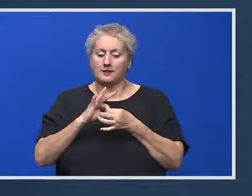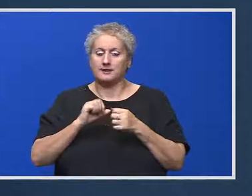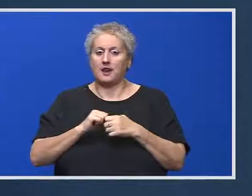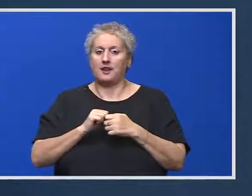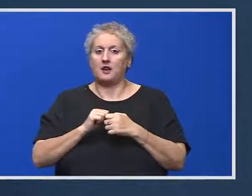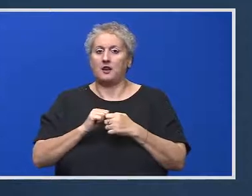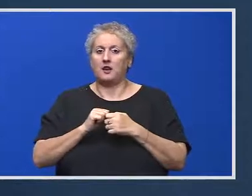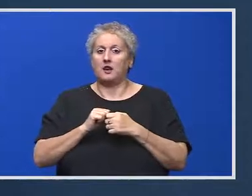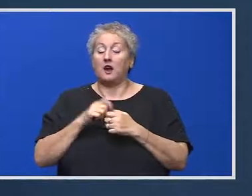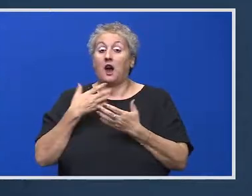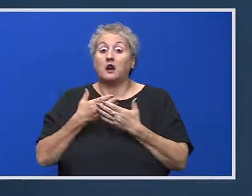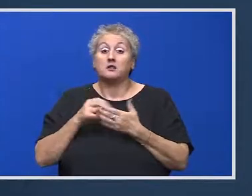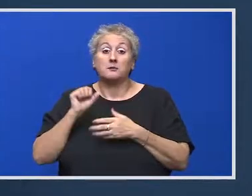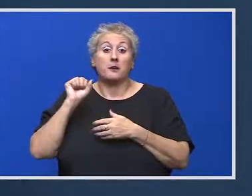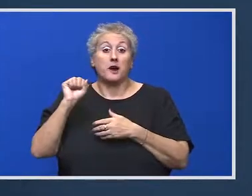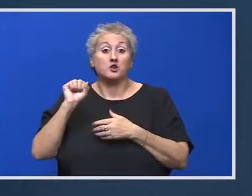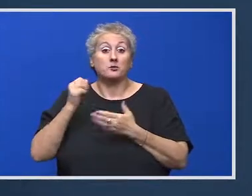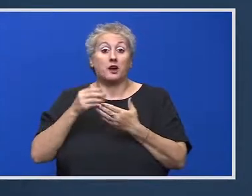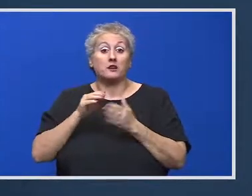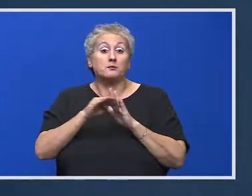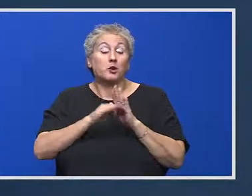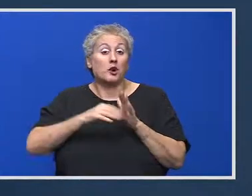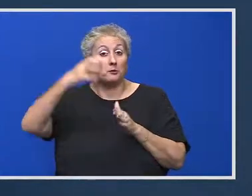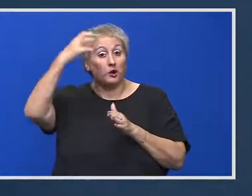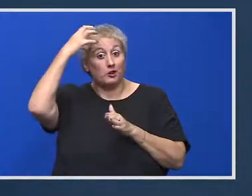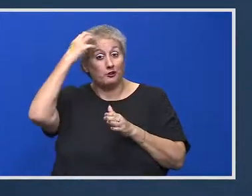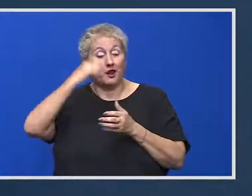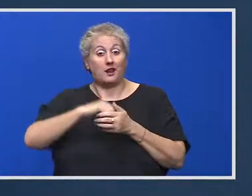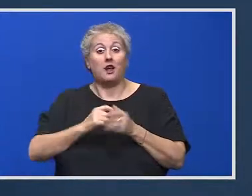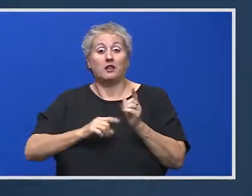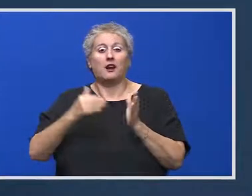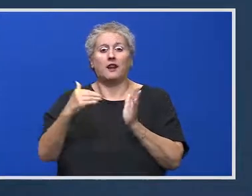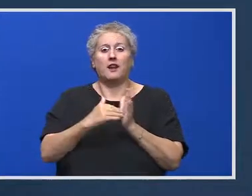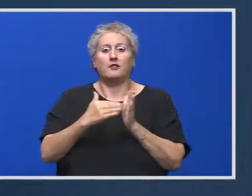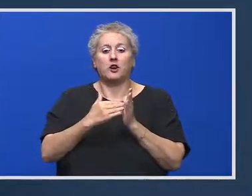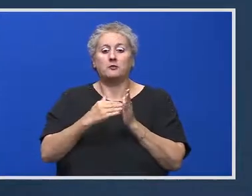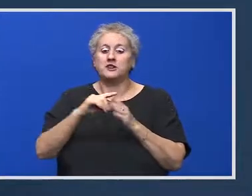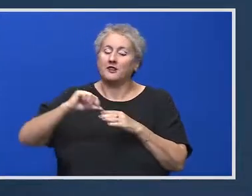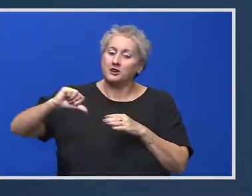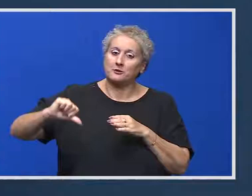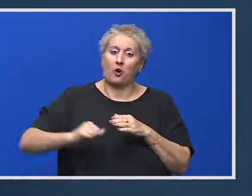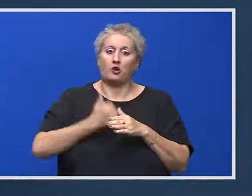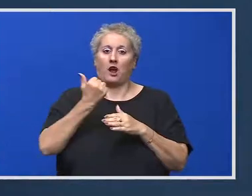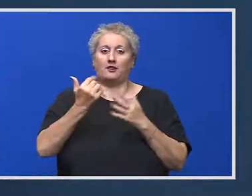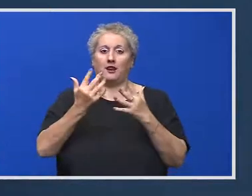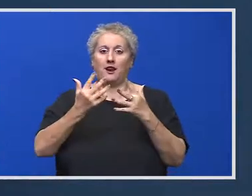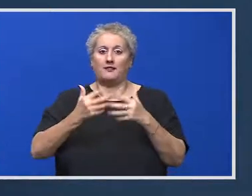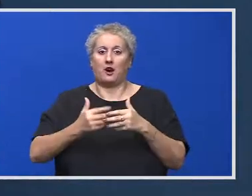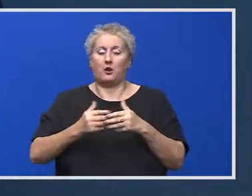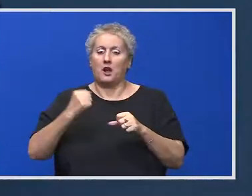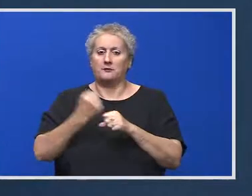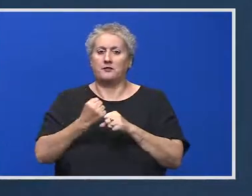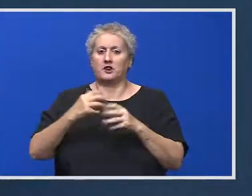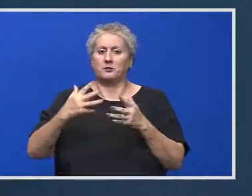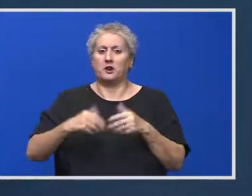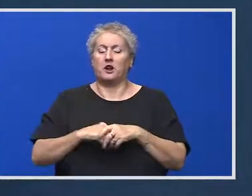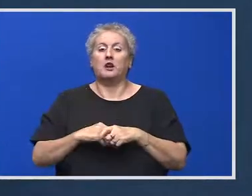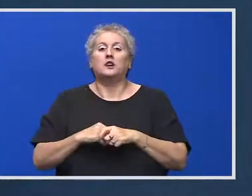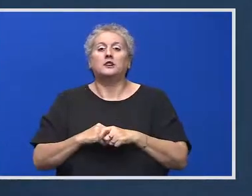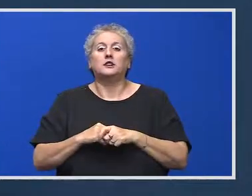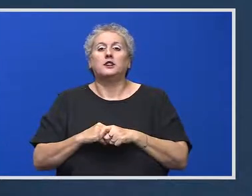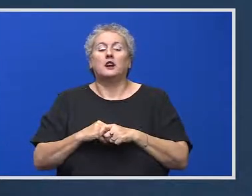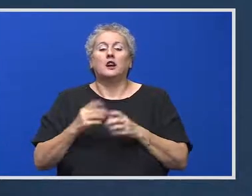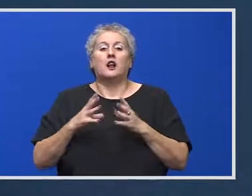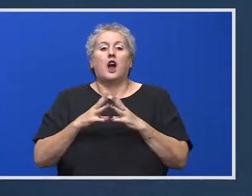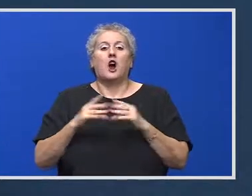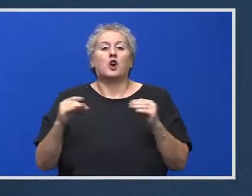asumat în programul de guvernare. Așa cum spun și eu acum, dacă e nevoie să reevaluăm, reevaluăm. Și referitor la